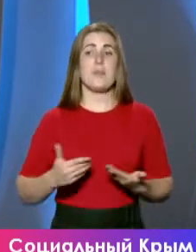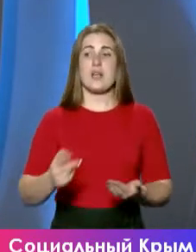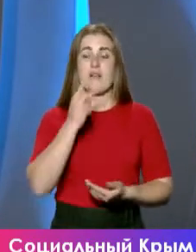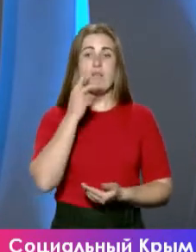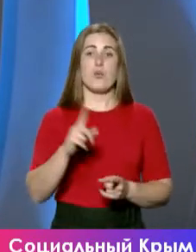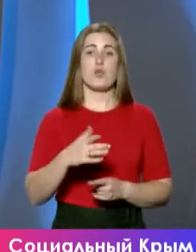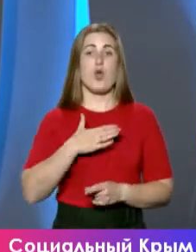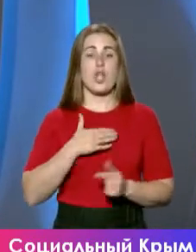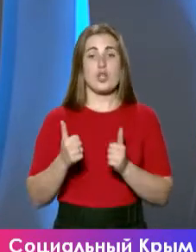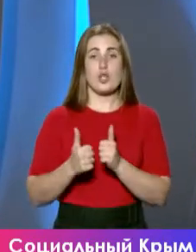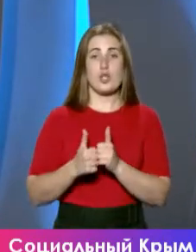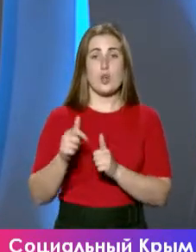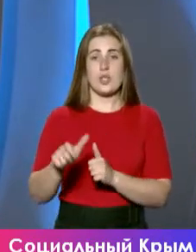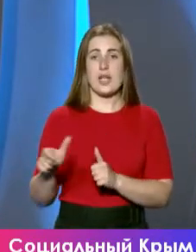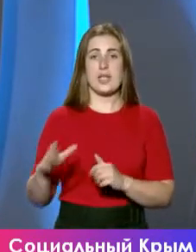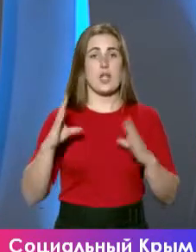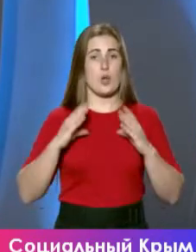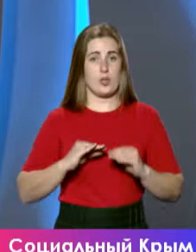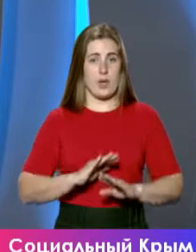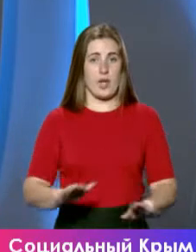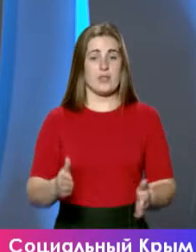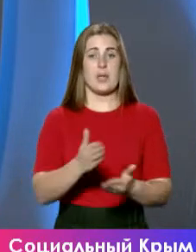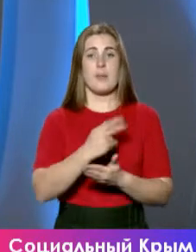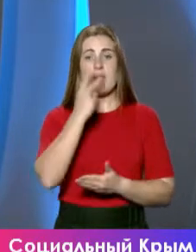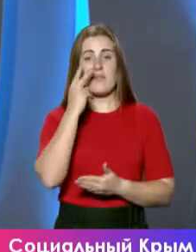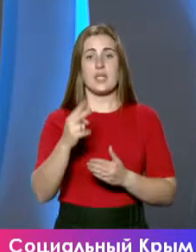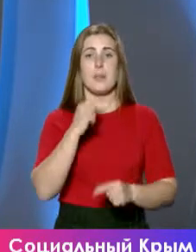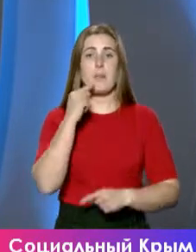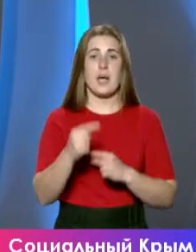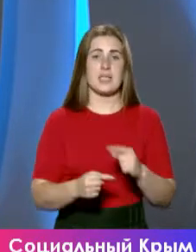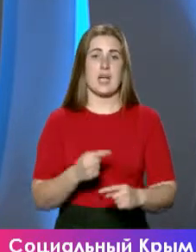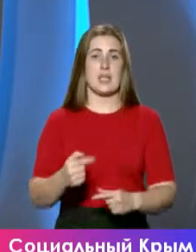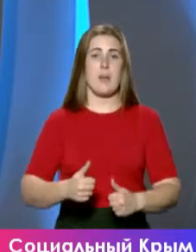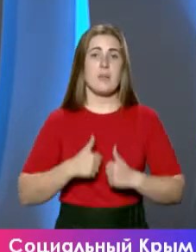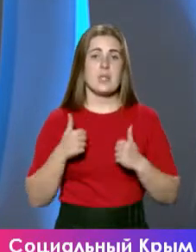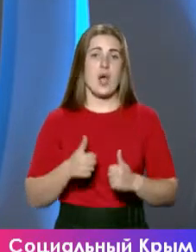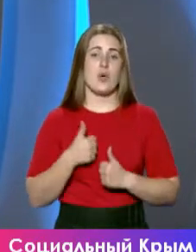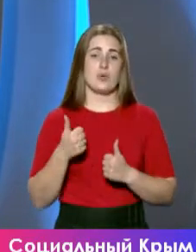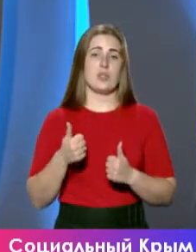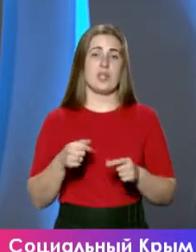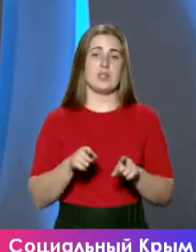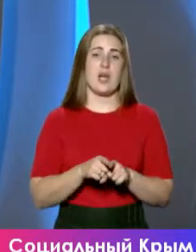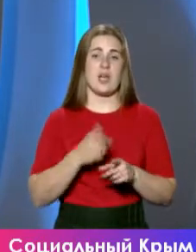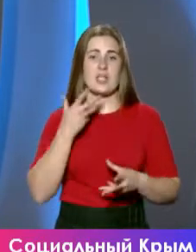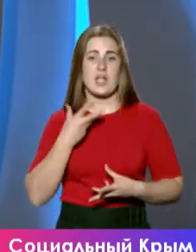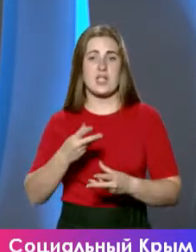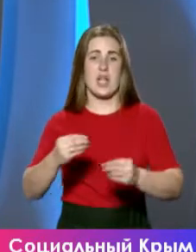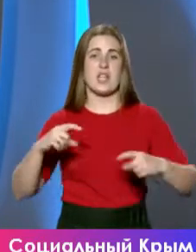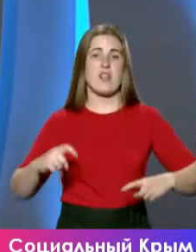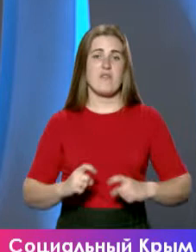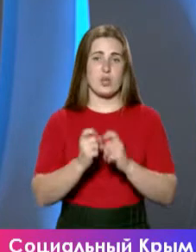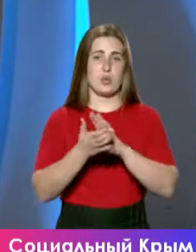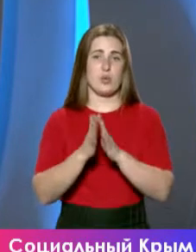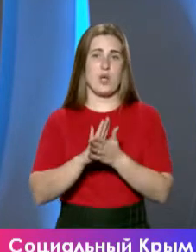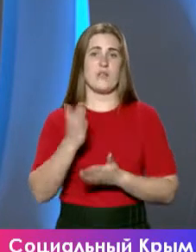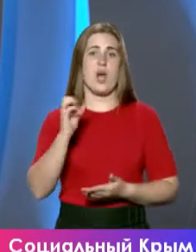что наши соседи не успокаиваются. Мы видим, что они постоянно пытаются нагнетать конфликтную ситуацию и в